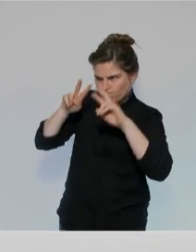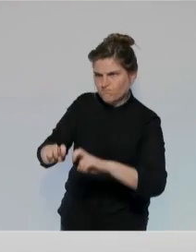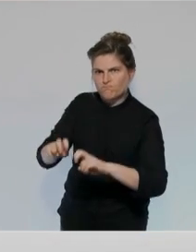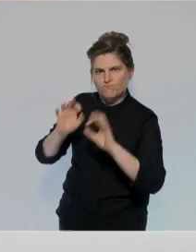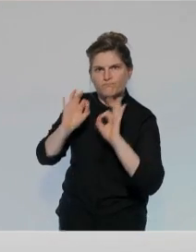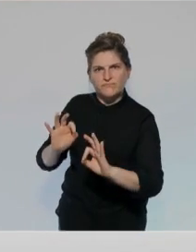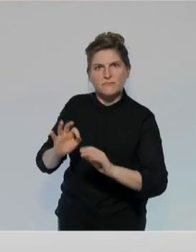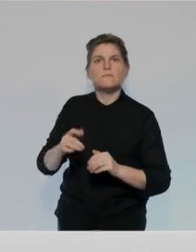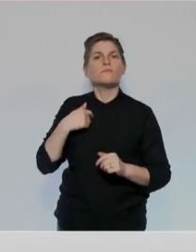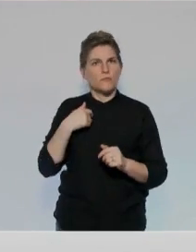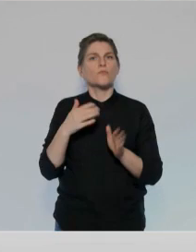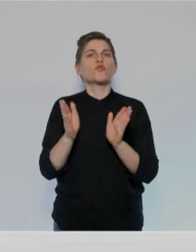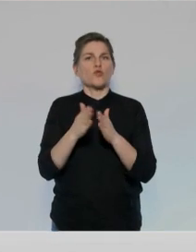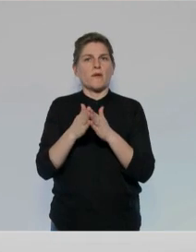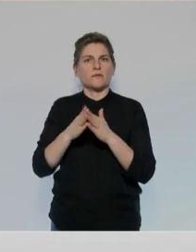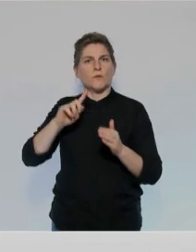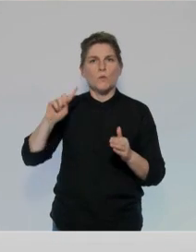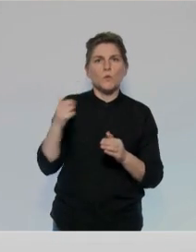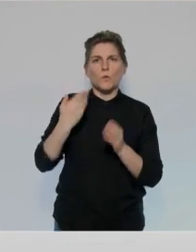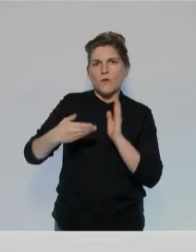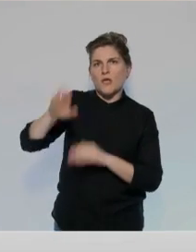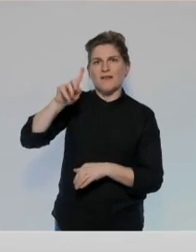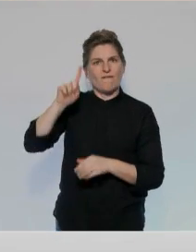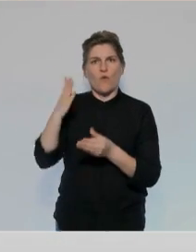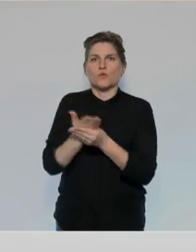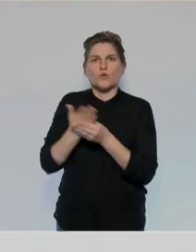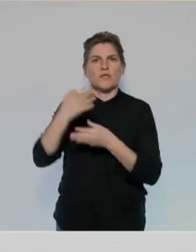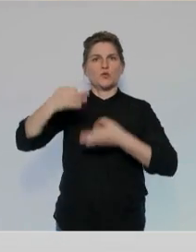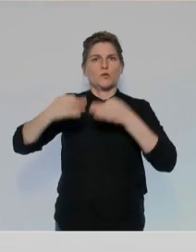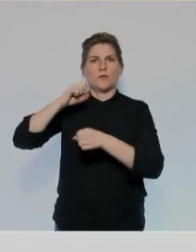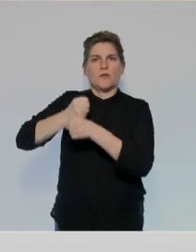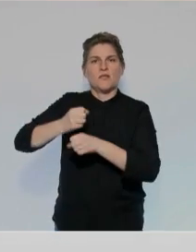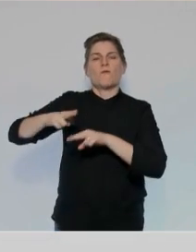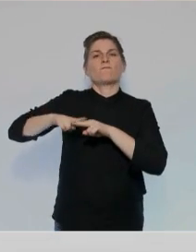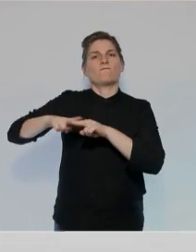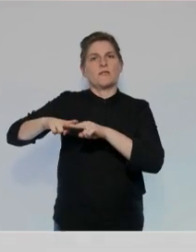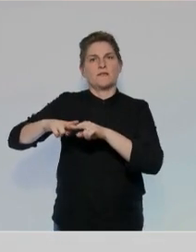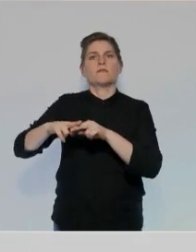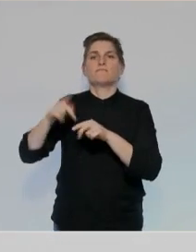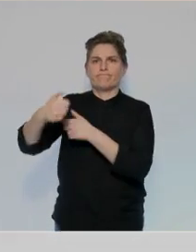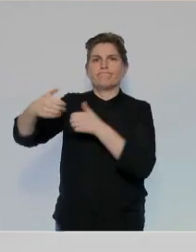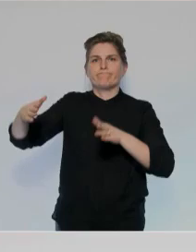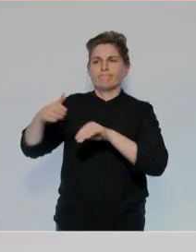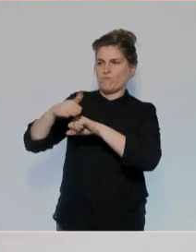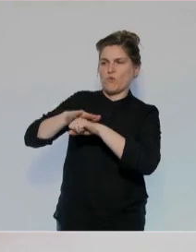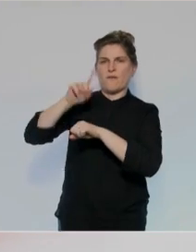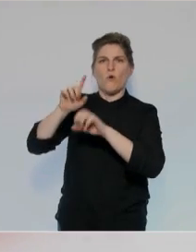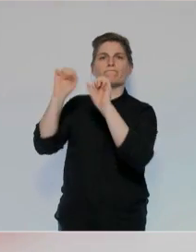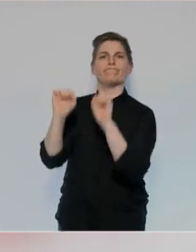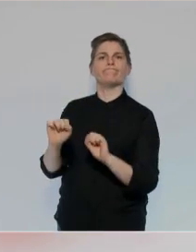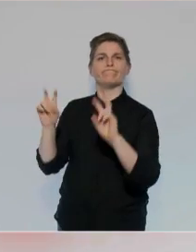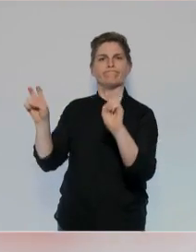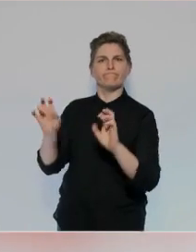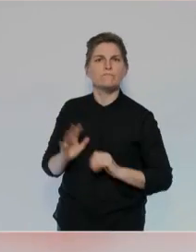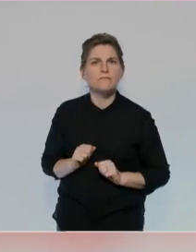Oui, j'exigerais le casier judiciaire vierge pour tout candidat à une élection. Il est temps de nettoyer la classe politique.